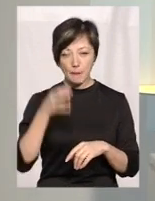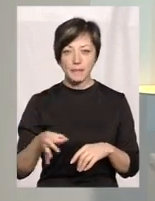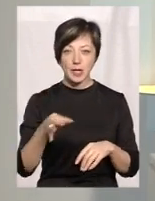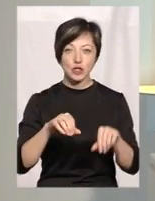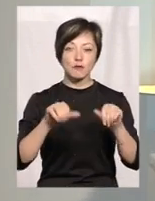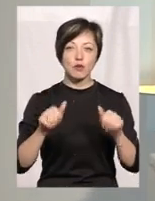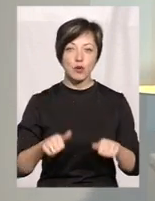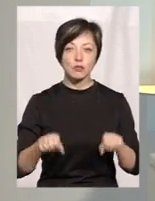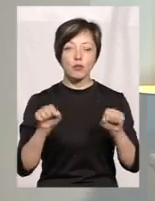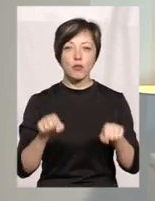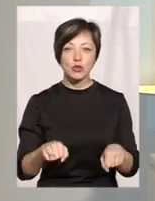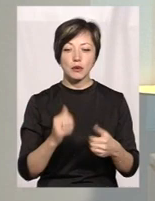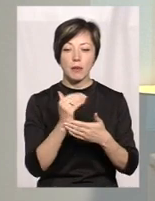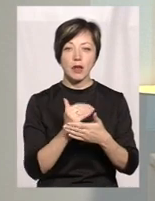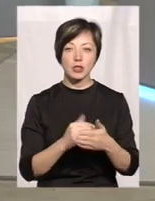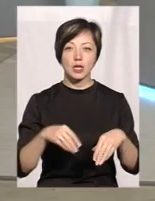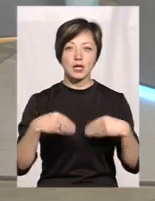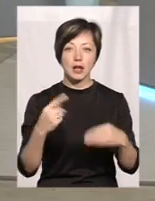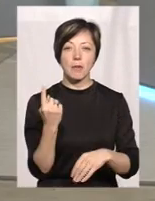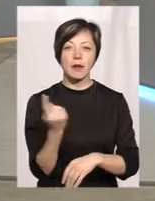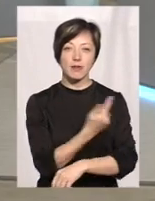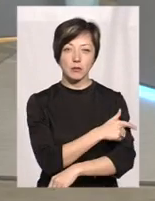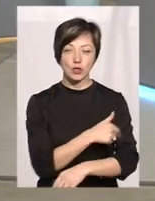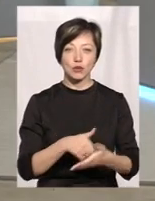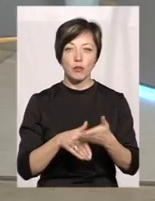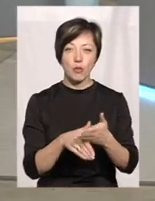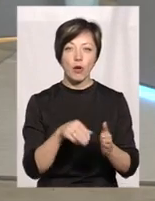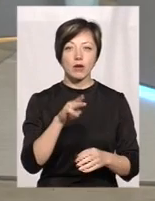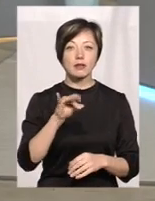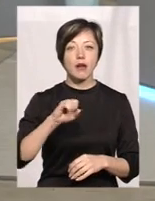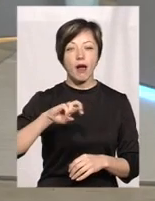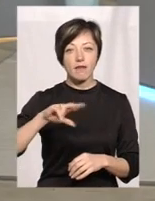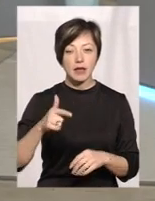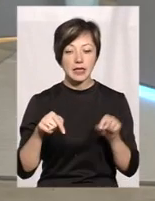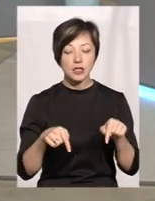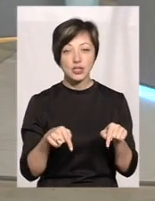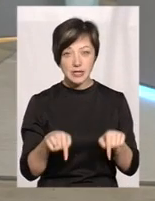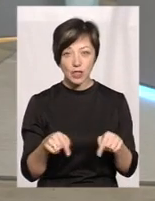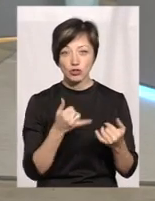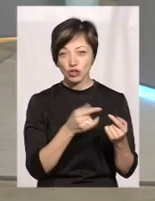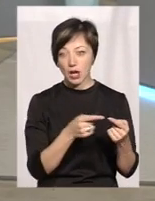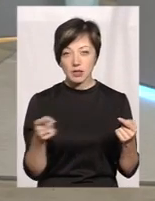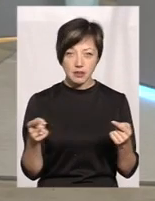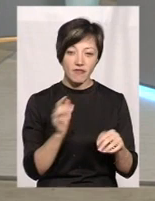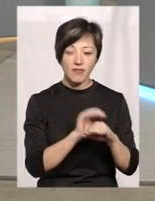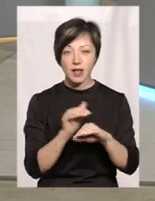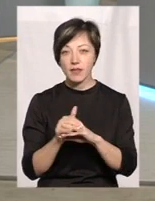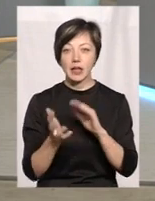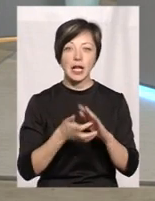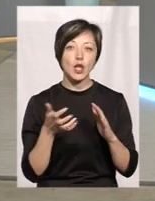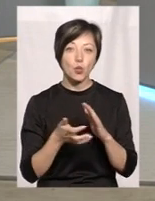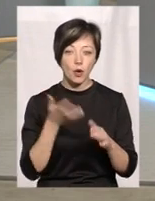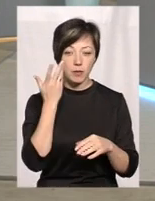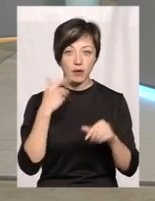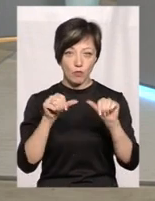сформовано спроможну мережу надання первинної медичної допомоги ще у травні. От на цей час, можливо, виявили якісь недоліки при